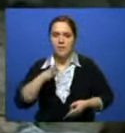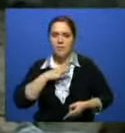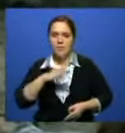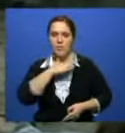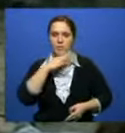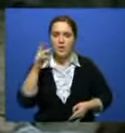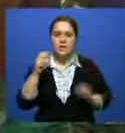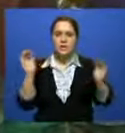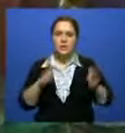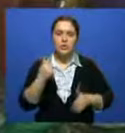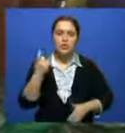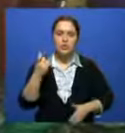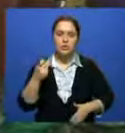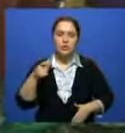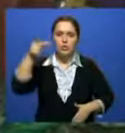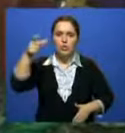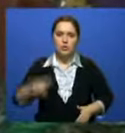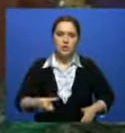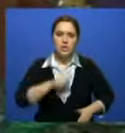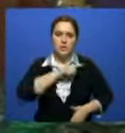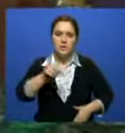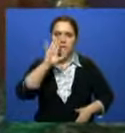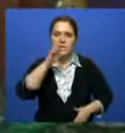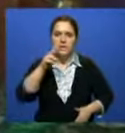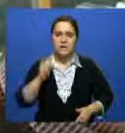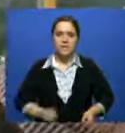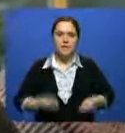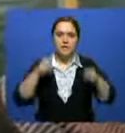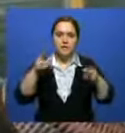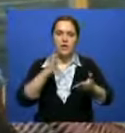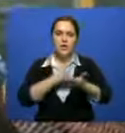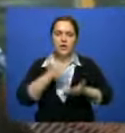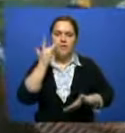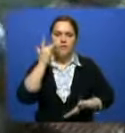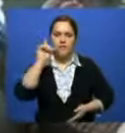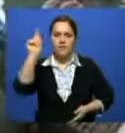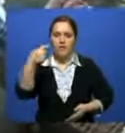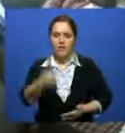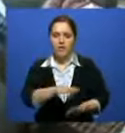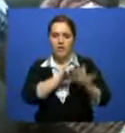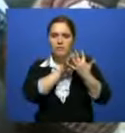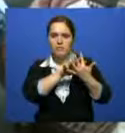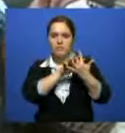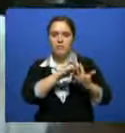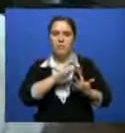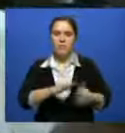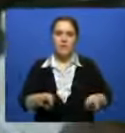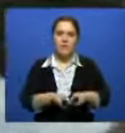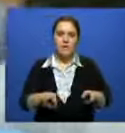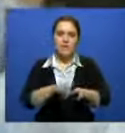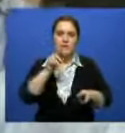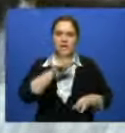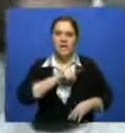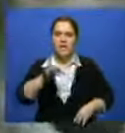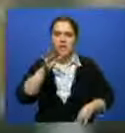нападений стали не менее сотни мирных жителей. На протяжении пяти лет боевики фактически ведут войну против властей. За это время,